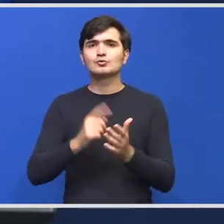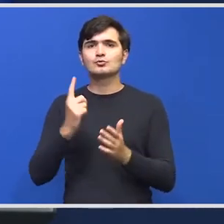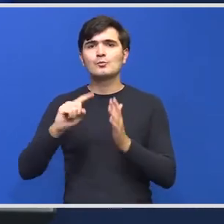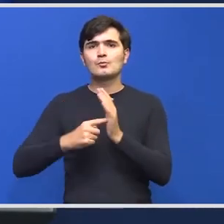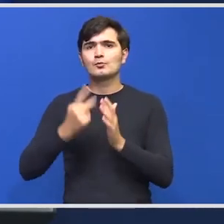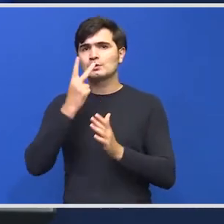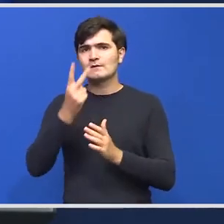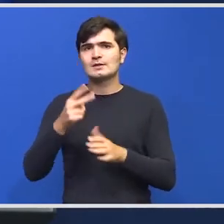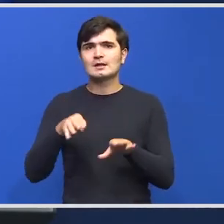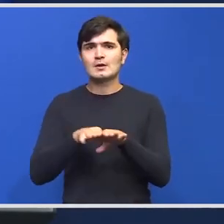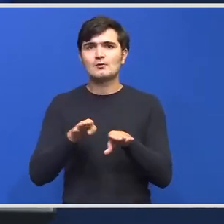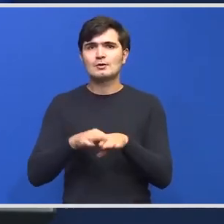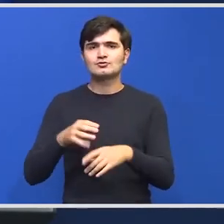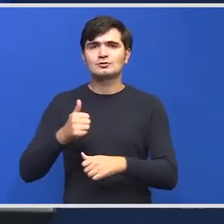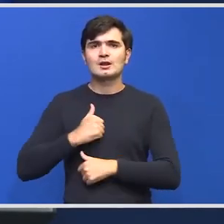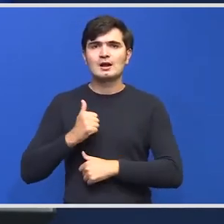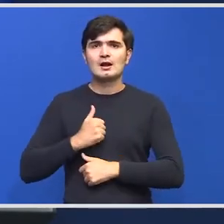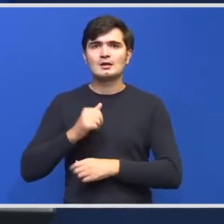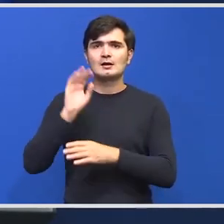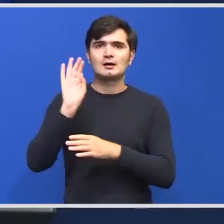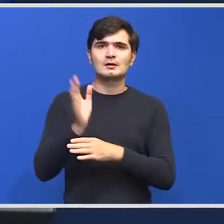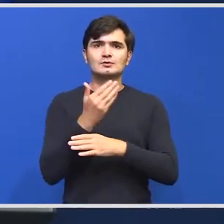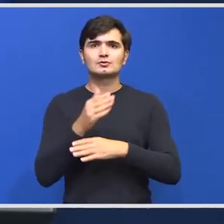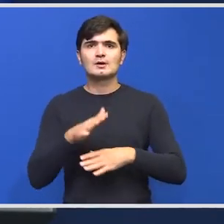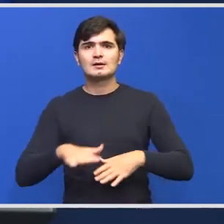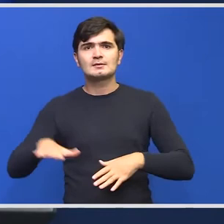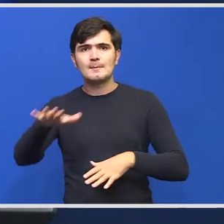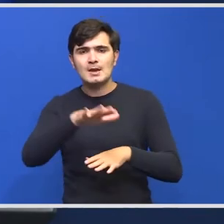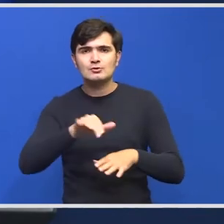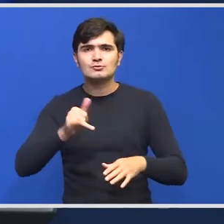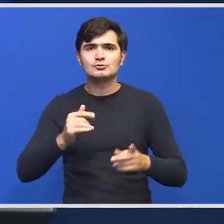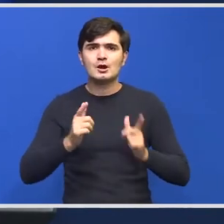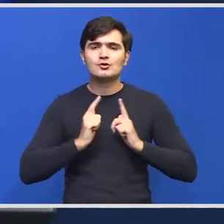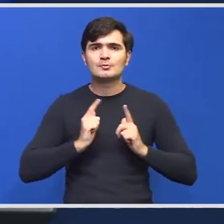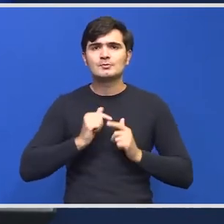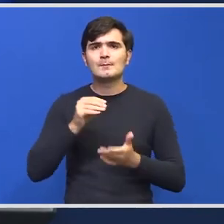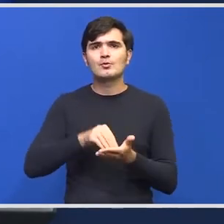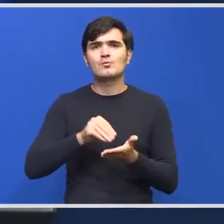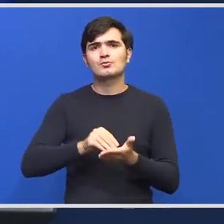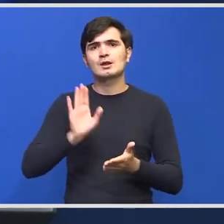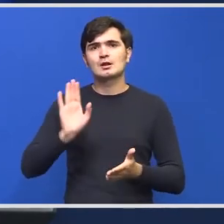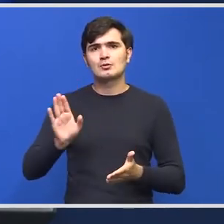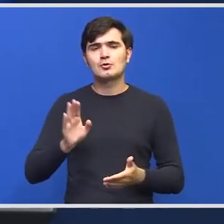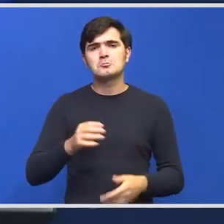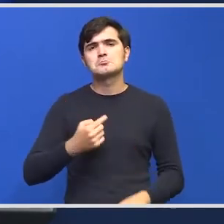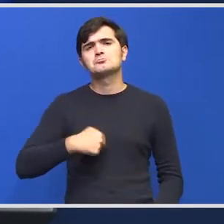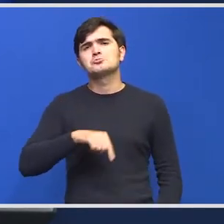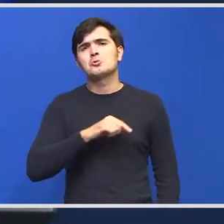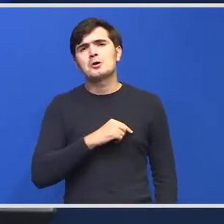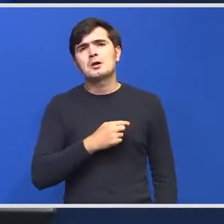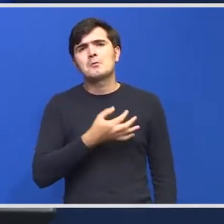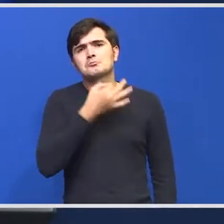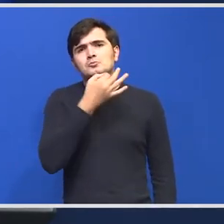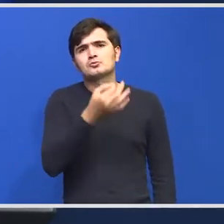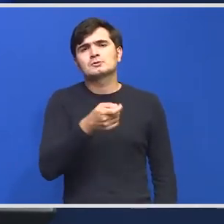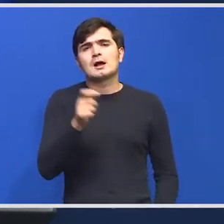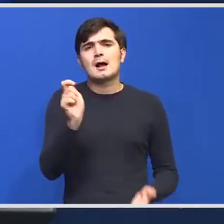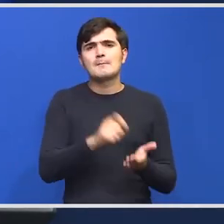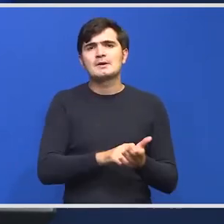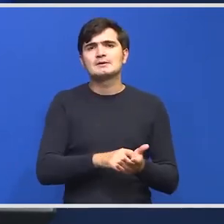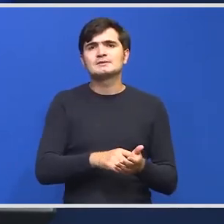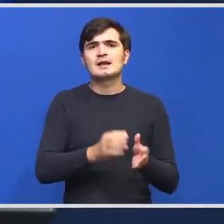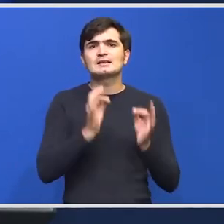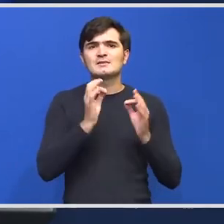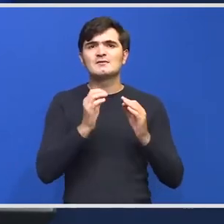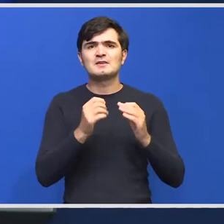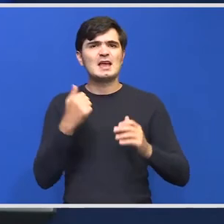de la colegii de la Garda Națională de Mediu și așteptăm propunerile dânsilor noi am sugerat ca amenziile să fie